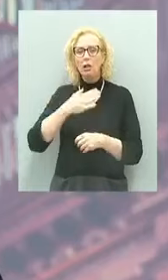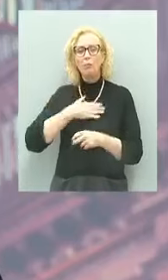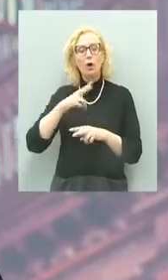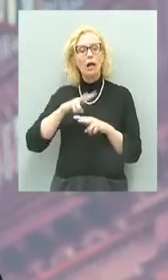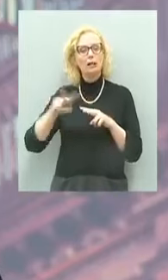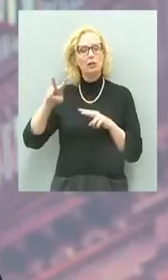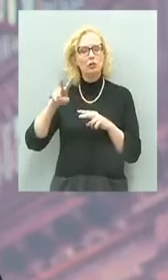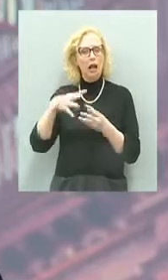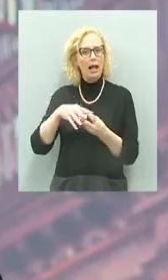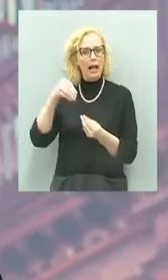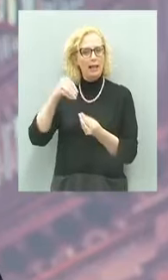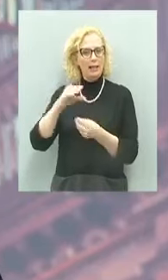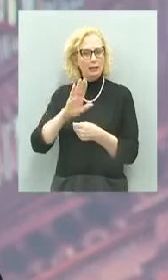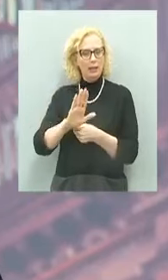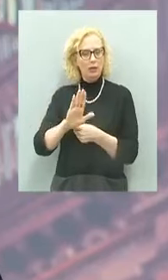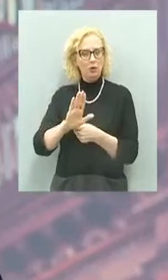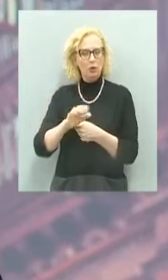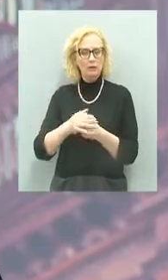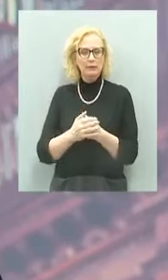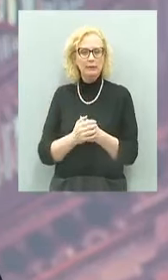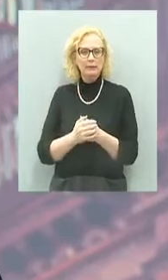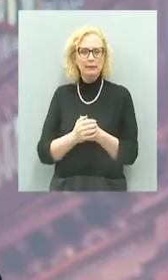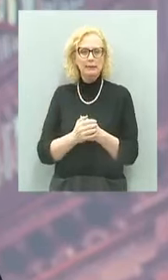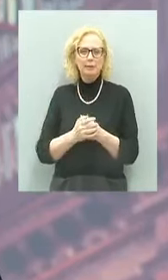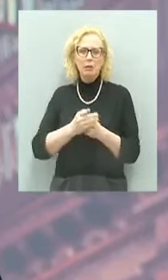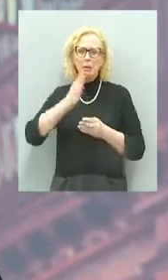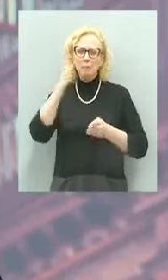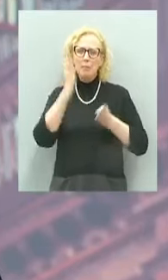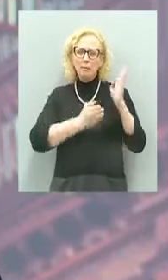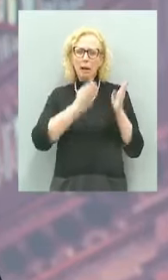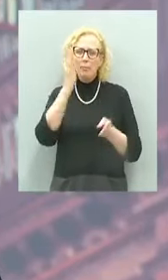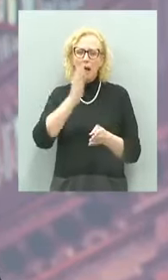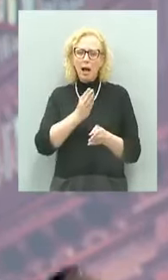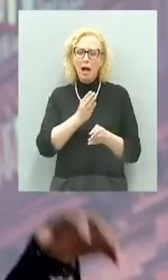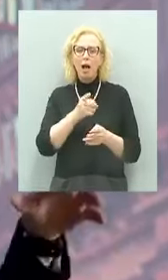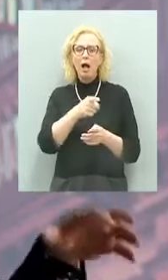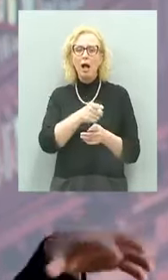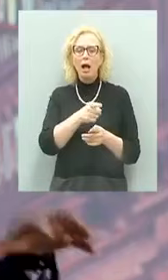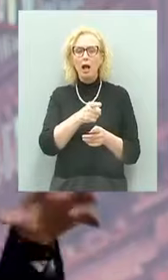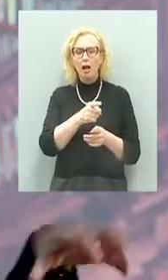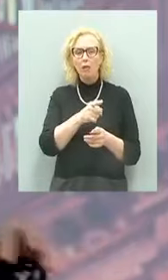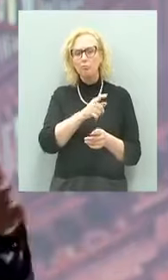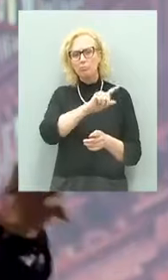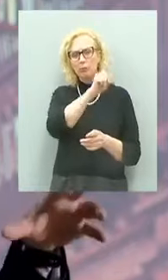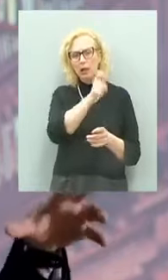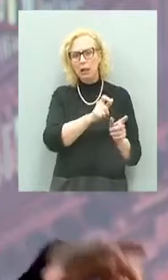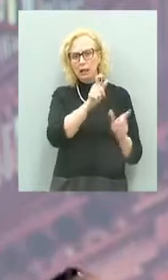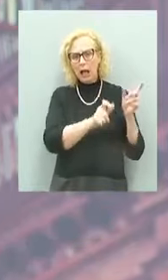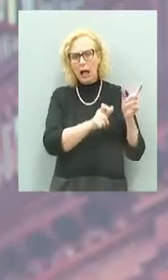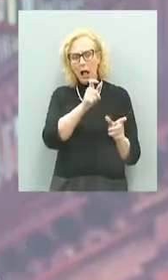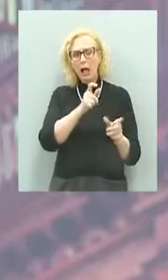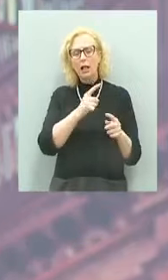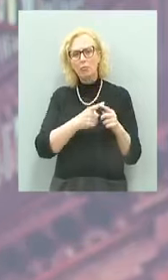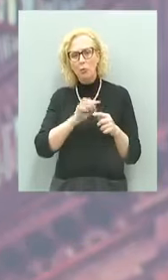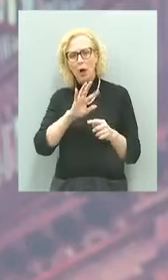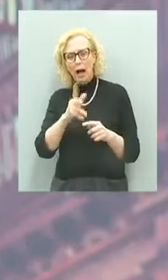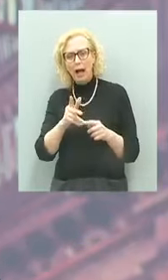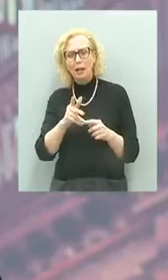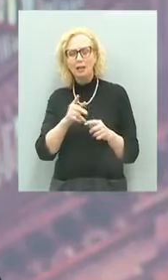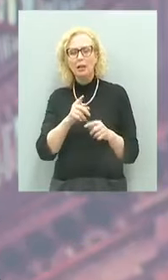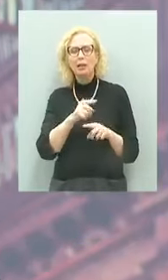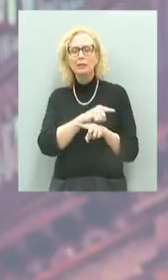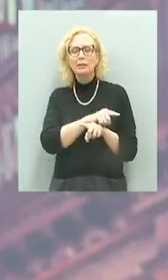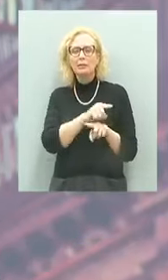carattere etnico. A venire colpiti, non solamente gli italiani ovviamente, a venire colpiti sono